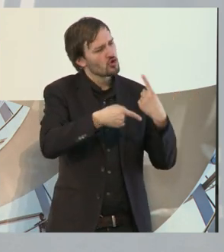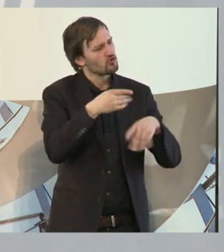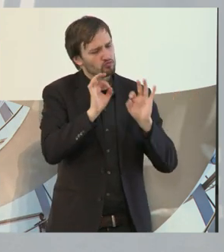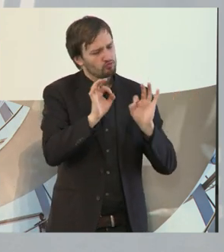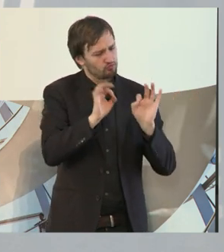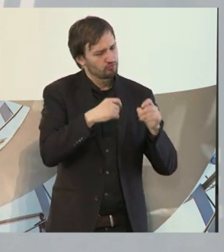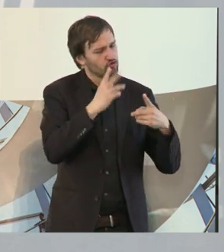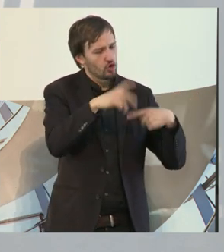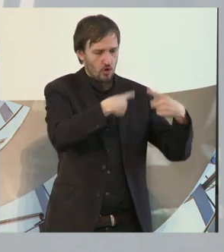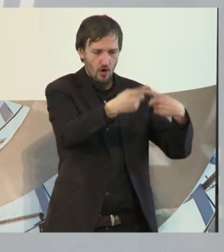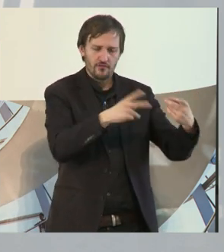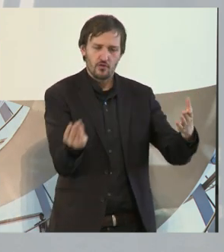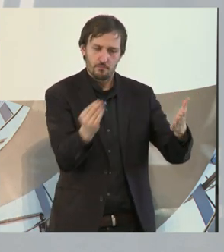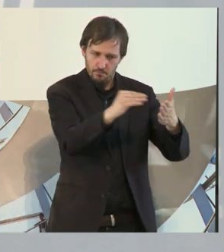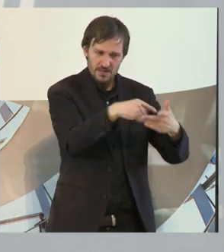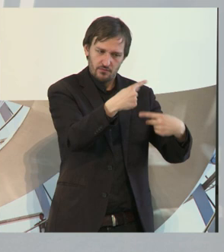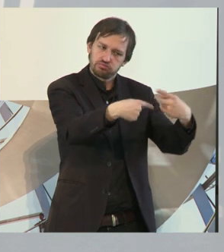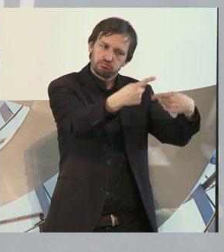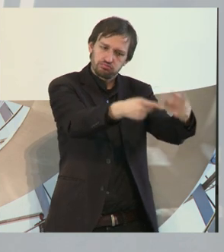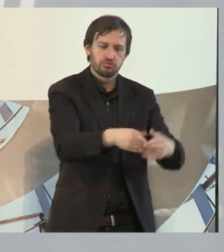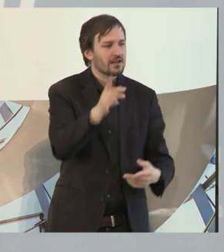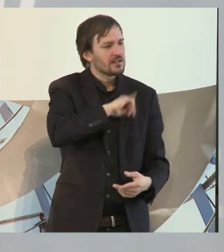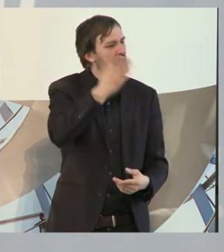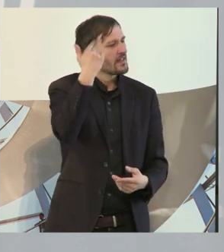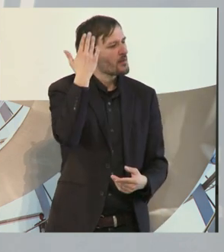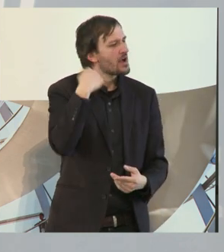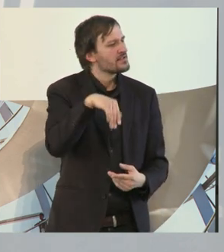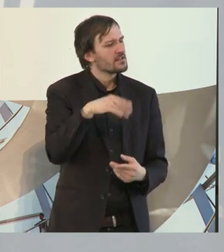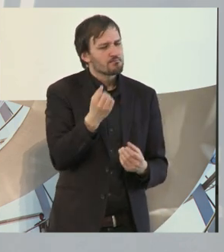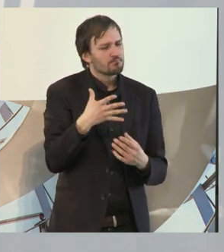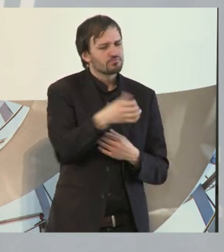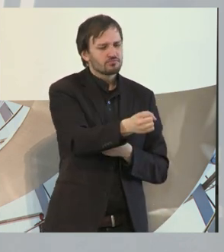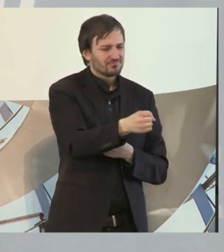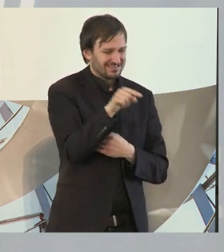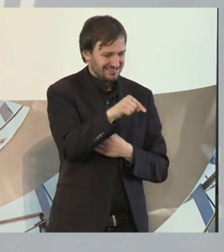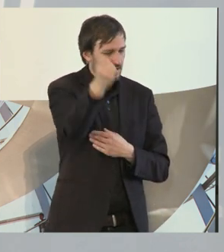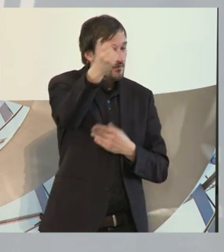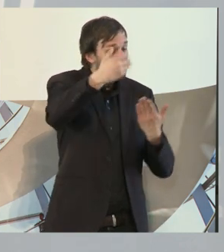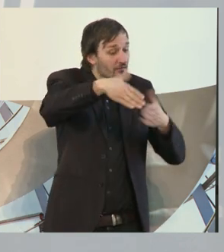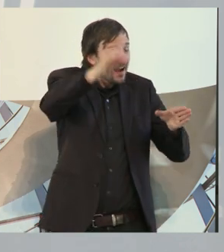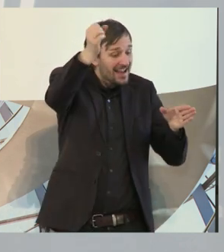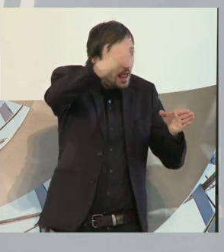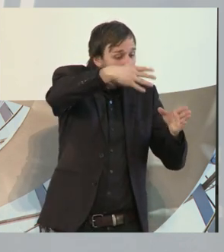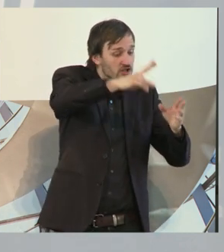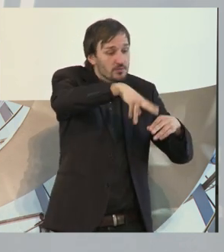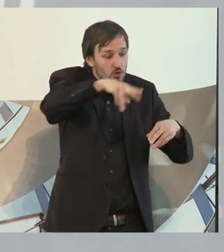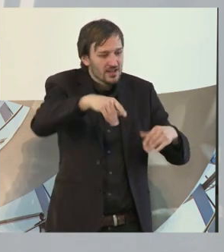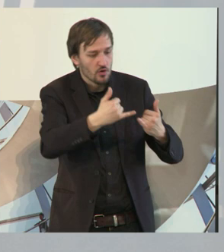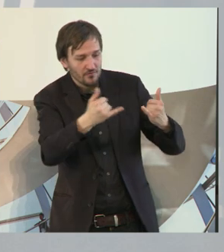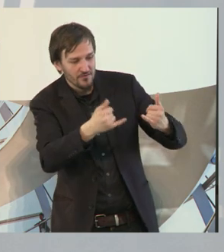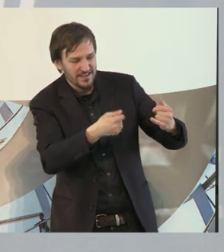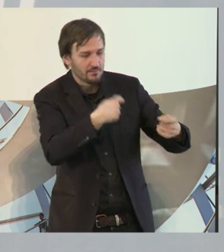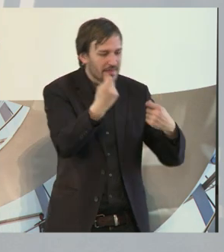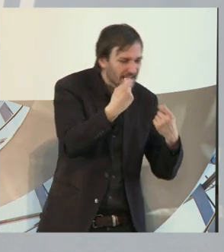Ich habe damals festgestellt, dass der Kreis Viersen große Probleme damit hatte, dieses Freilichtmuseum zu unterhalten.